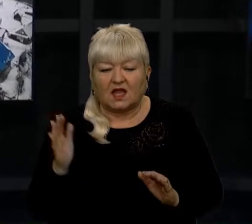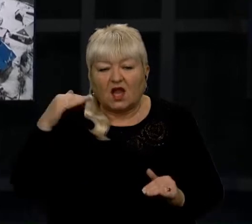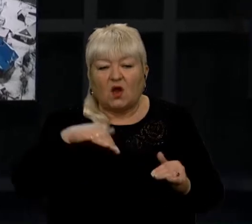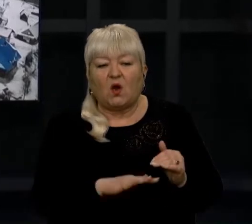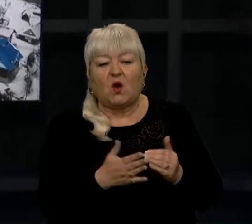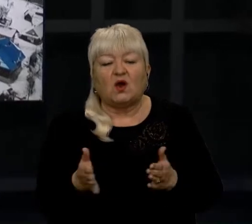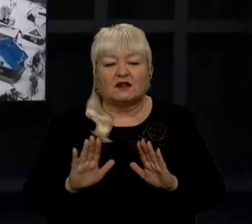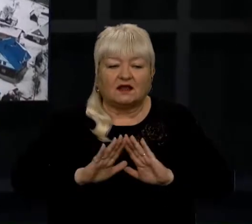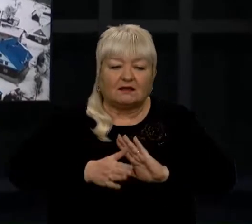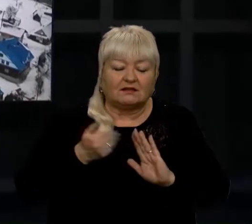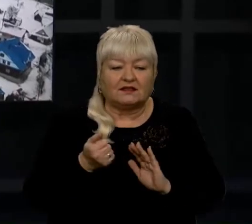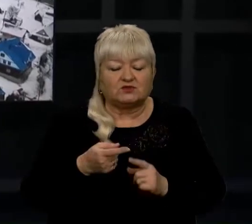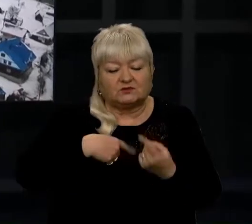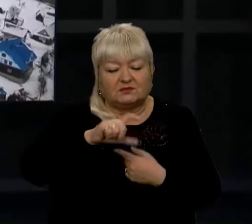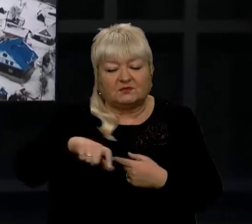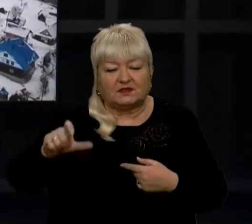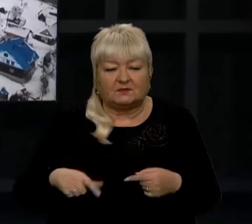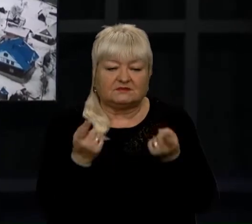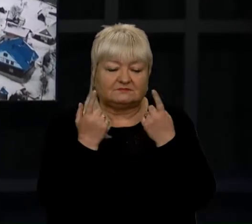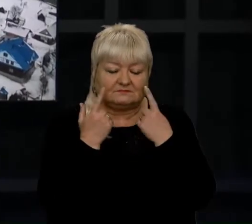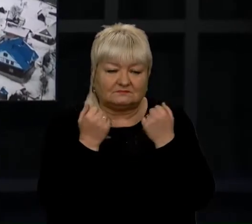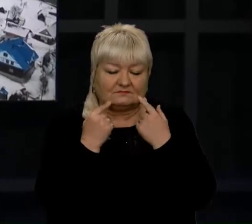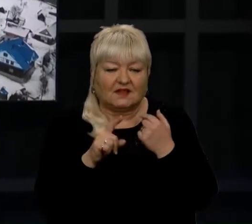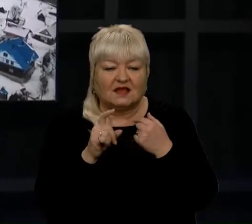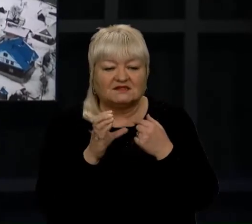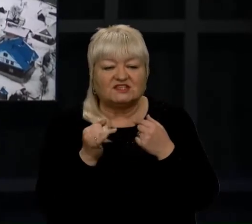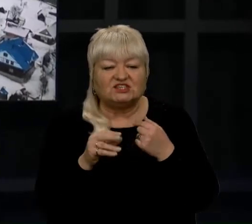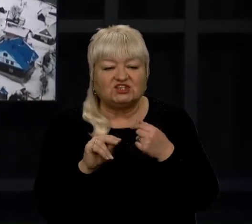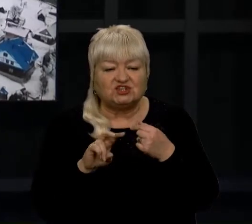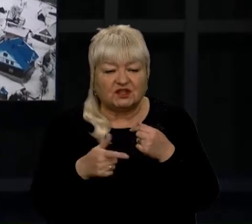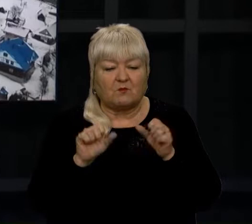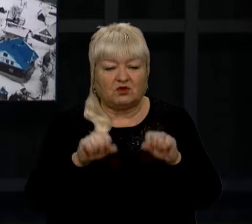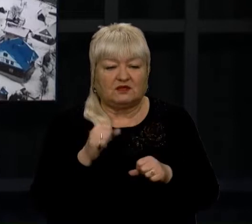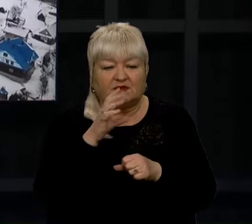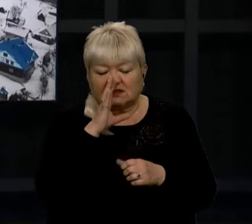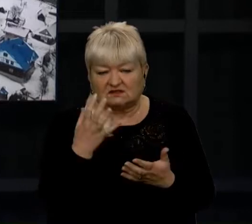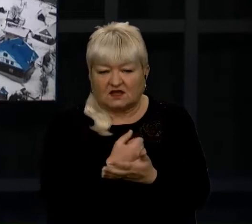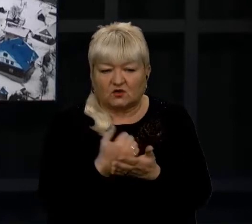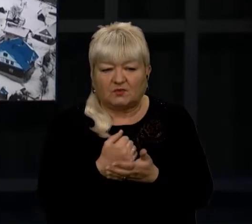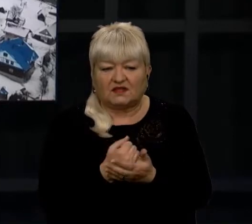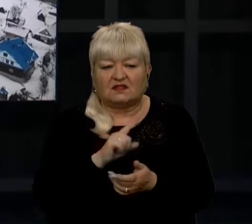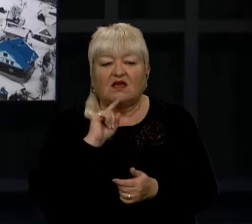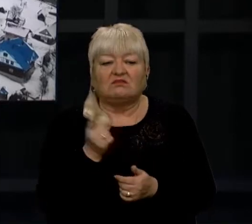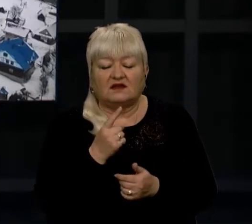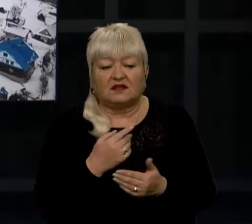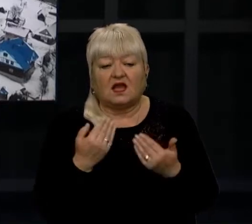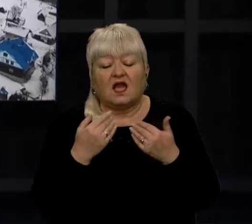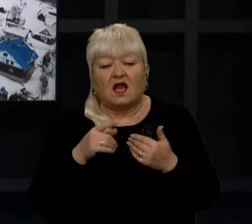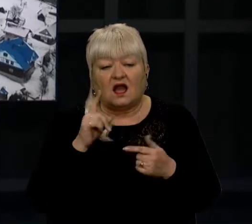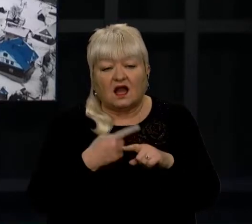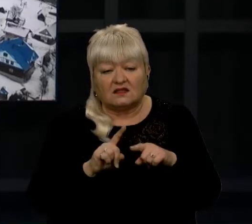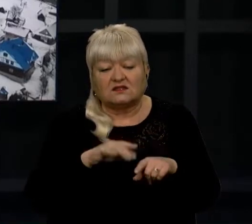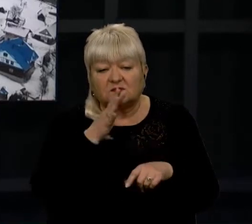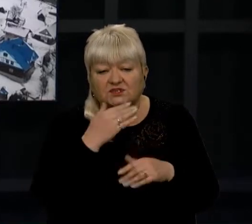підприємці плачуть. Мовляв, за січень могли б заробити на увесь рік, а тим часом, як і їхні клієнти, на